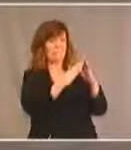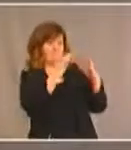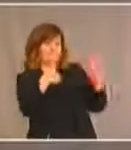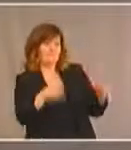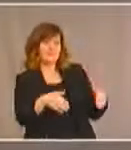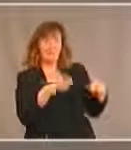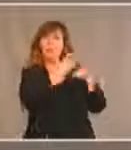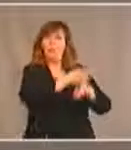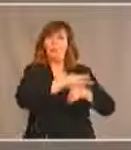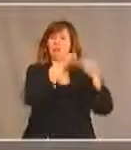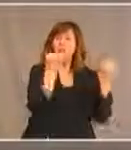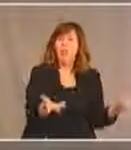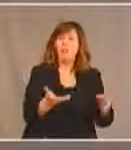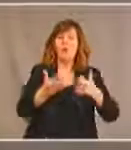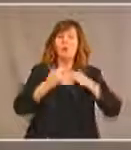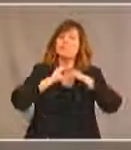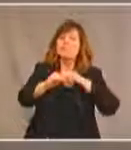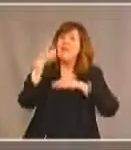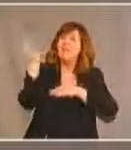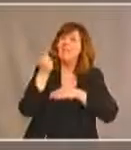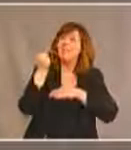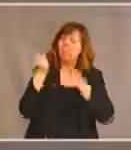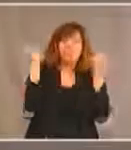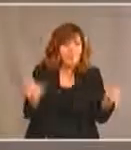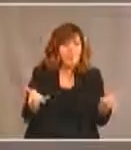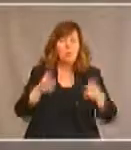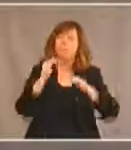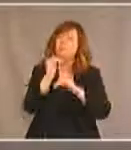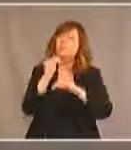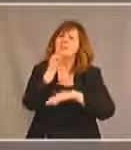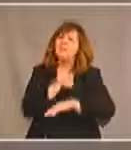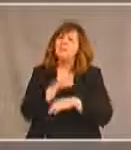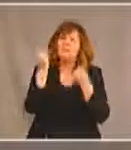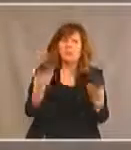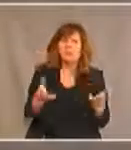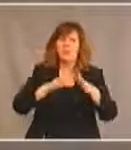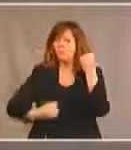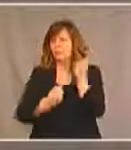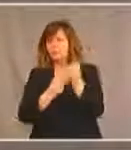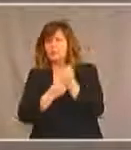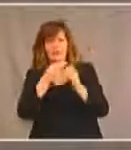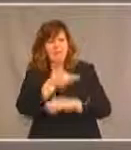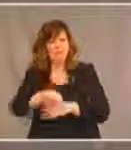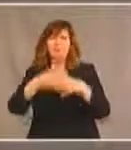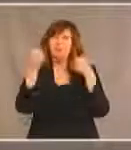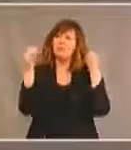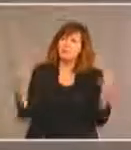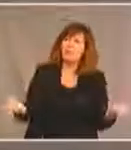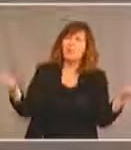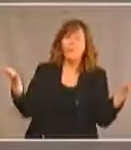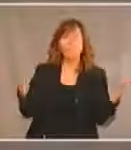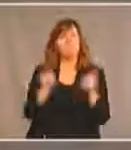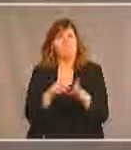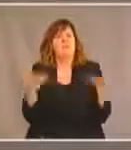sécurité de revenus, de sécurité de vieillesse, qui n'ont pas de soutien s'ils ont des handicaps et qui n'ont pas d